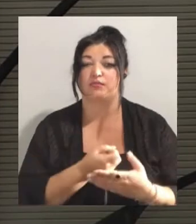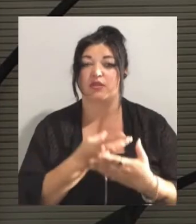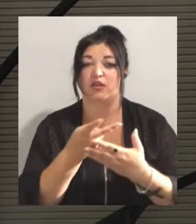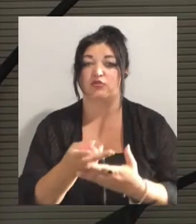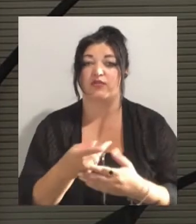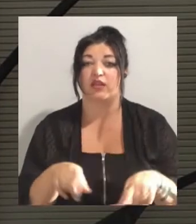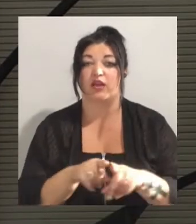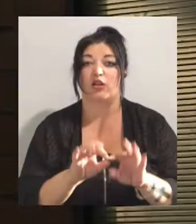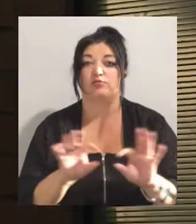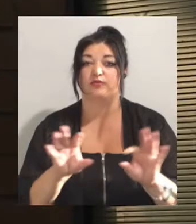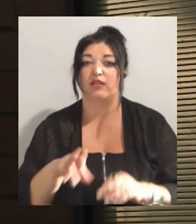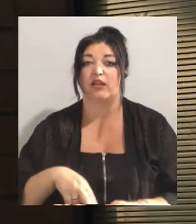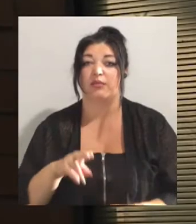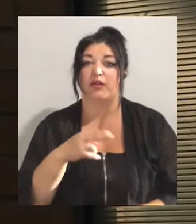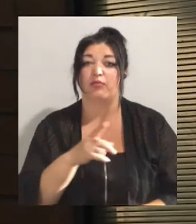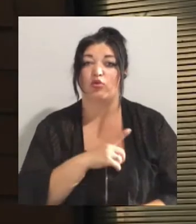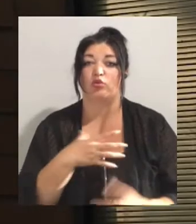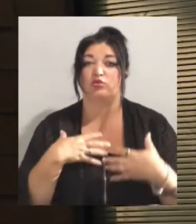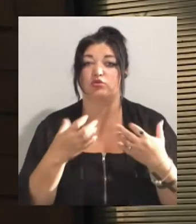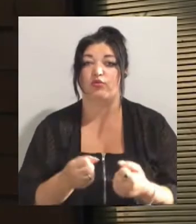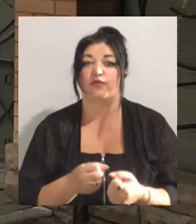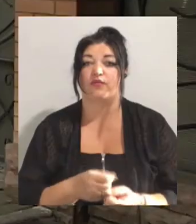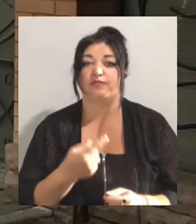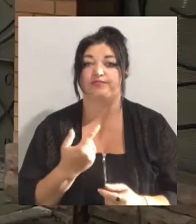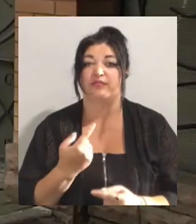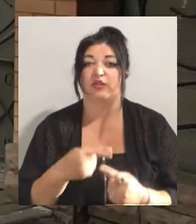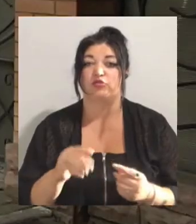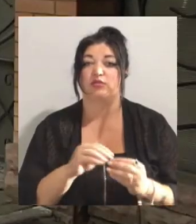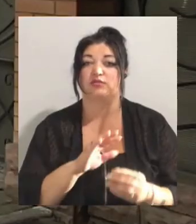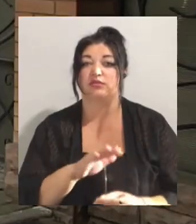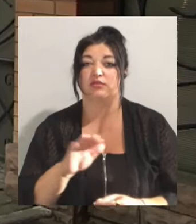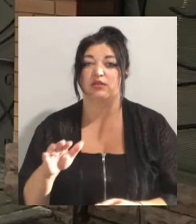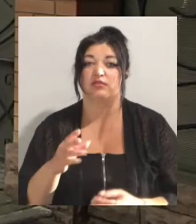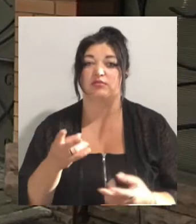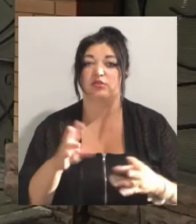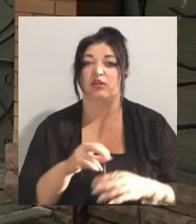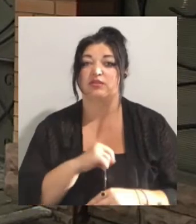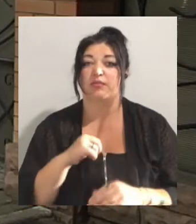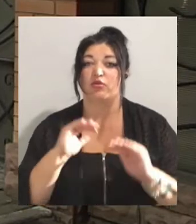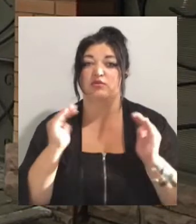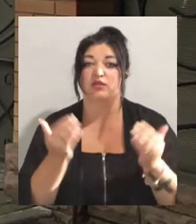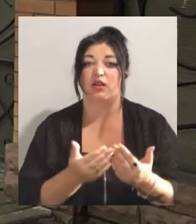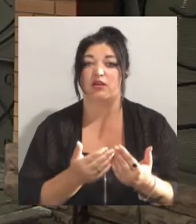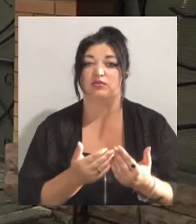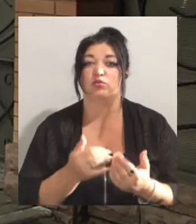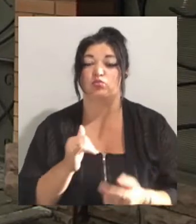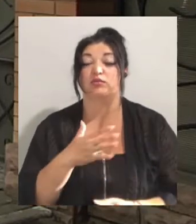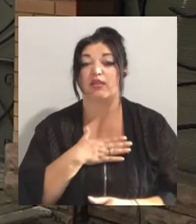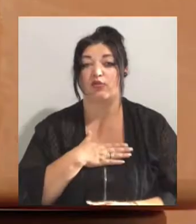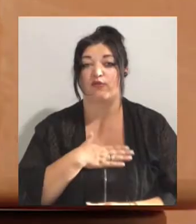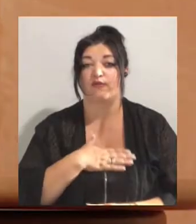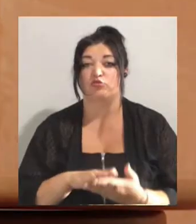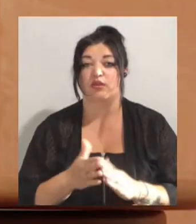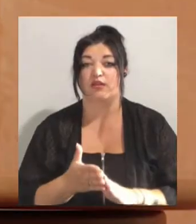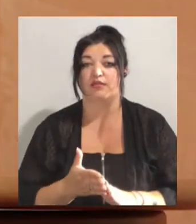Таке розповіла директорка Департаменту охорони здоров'я. Інші 10 дітей, що залишилися на самоізоляції, у задовільному стані.